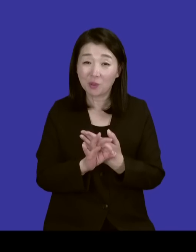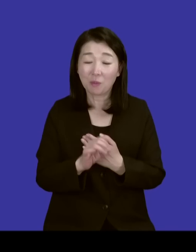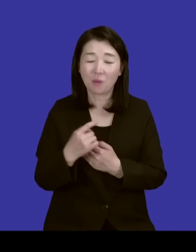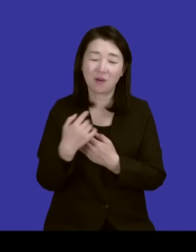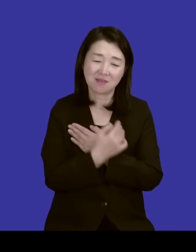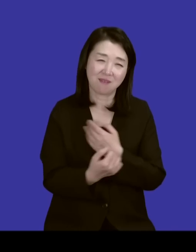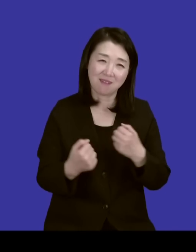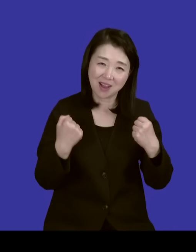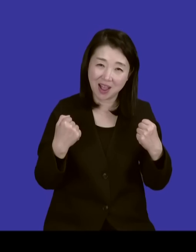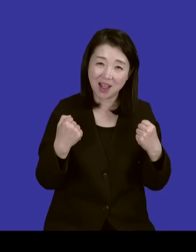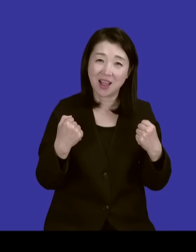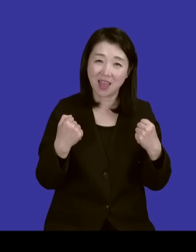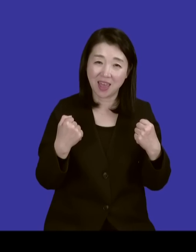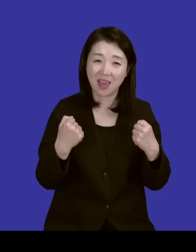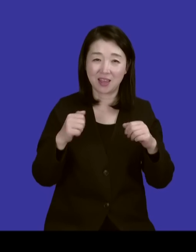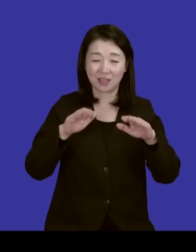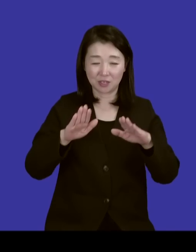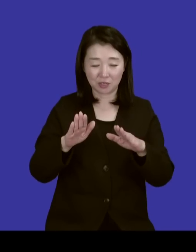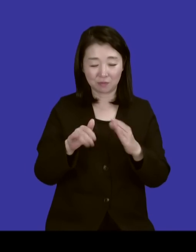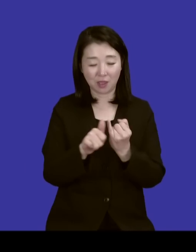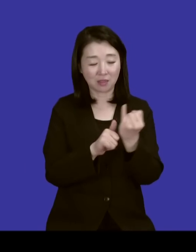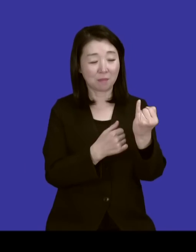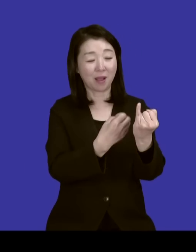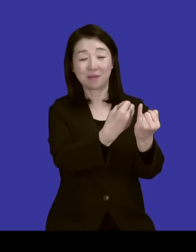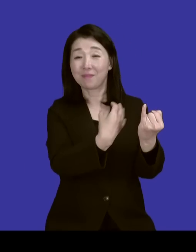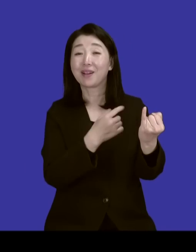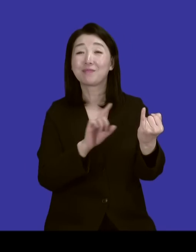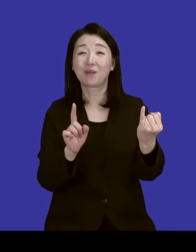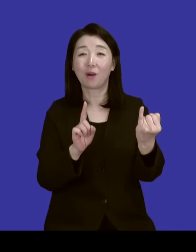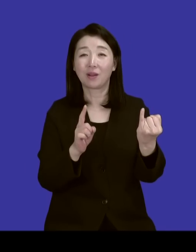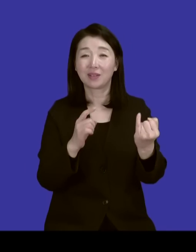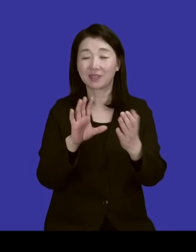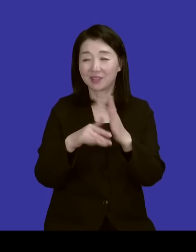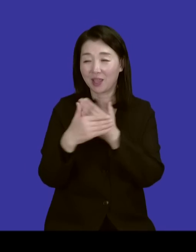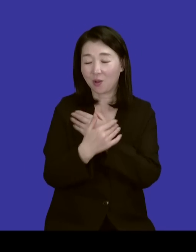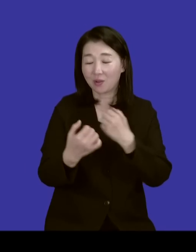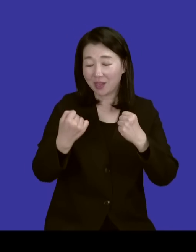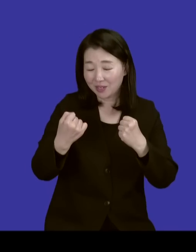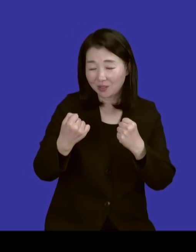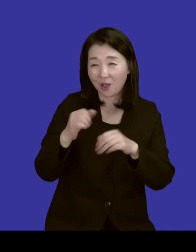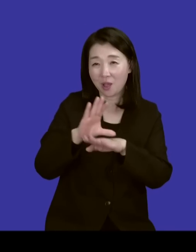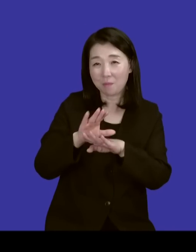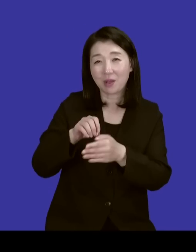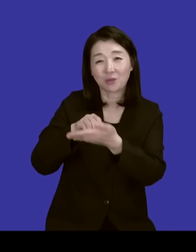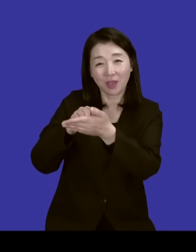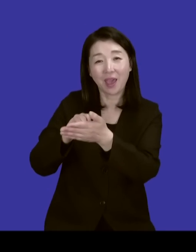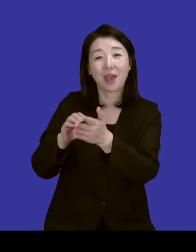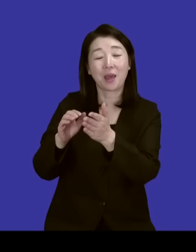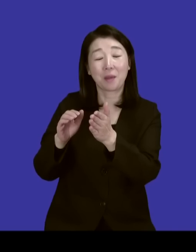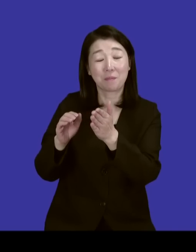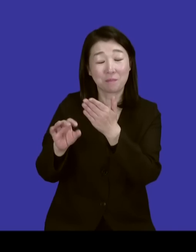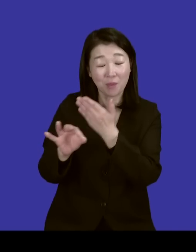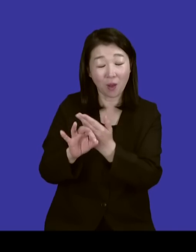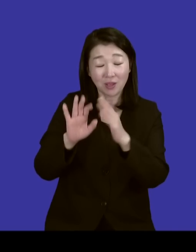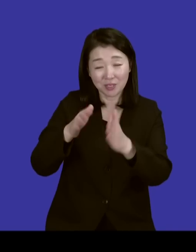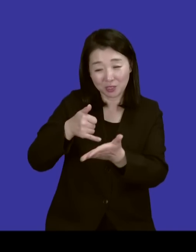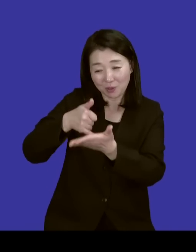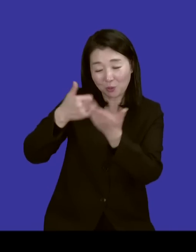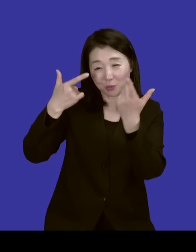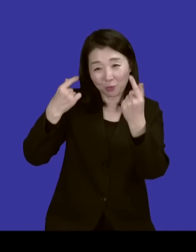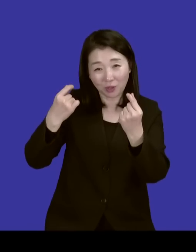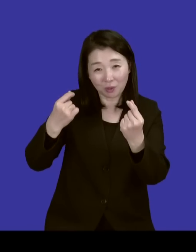건강해서 지금 집사람이 그래요. 그때 건강해서 그렇게 나갔고 성품도 지금의 성품을 가졌으면